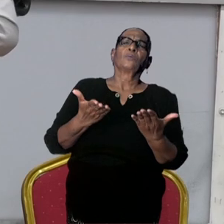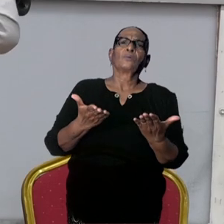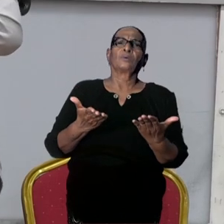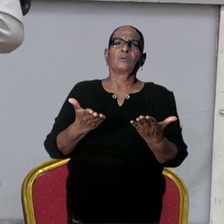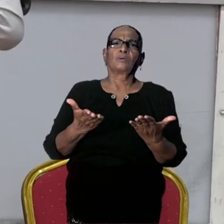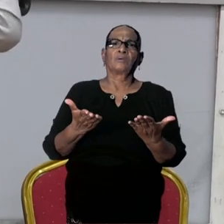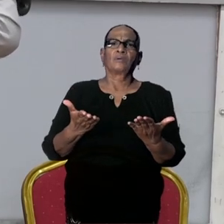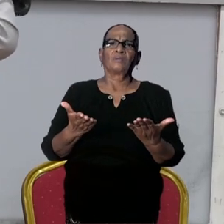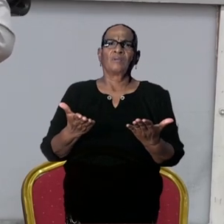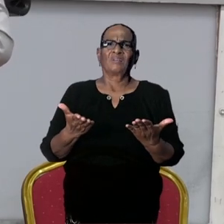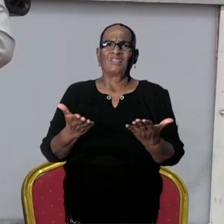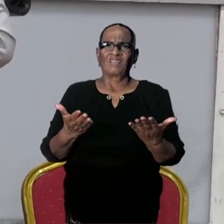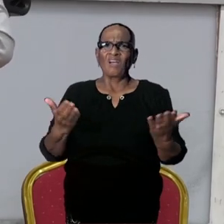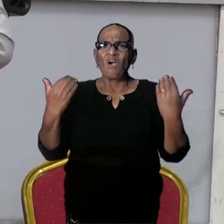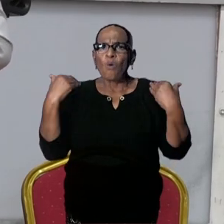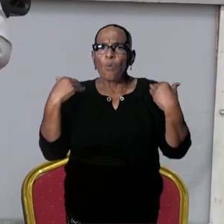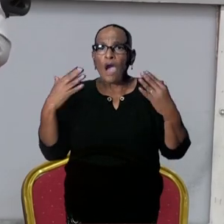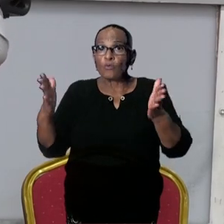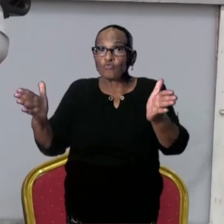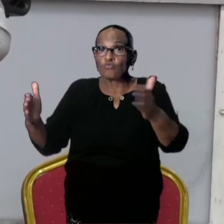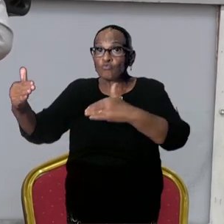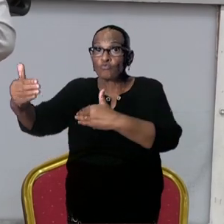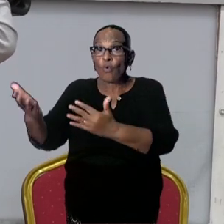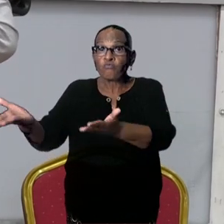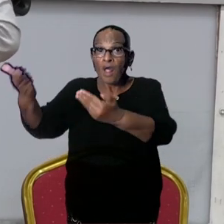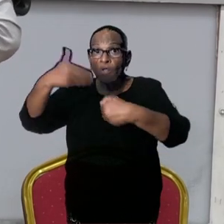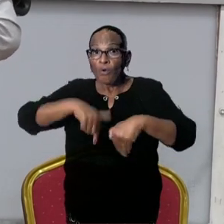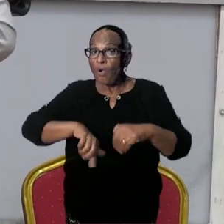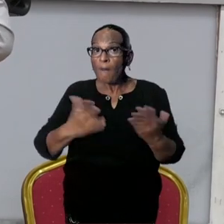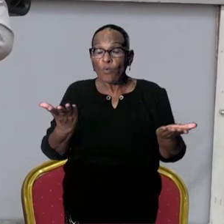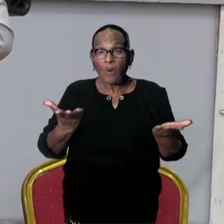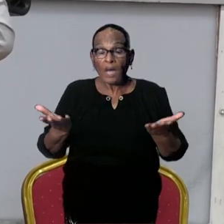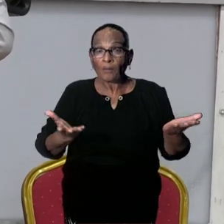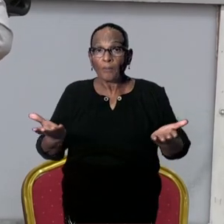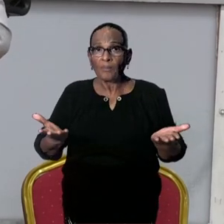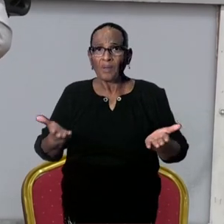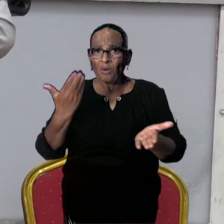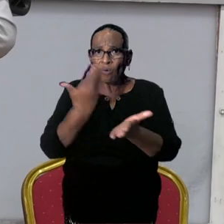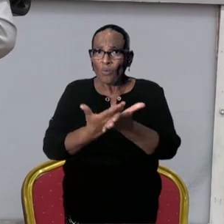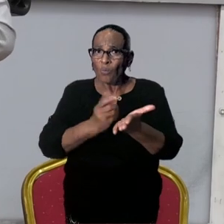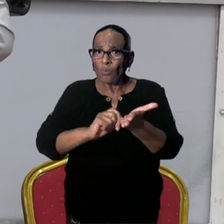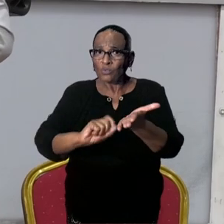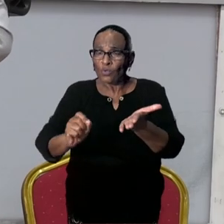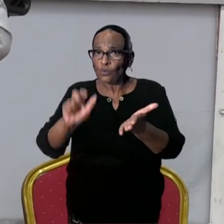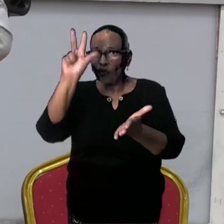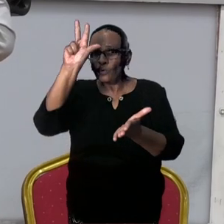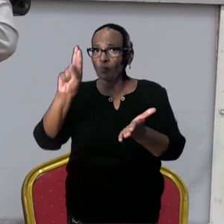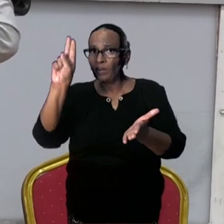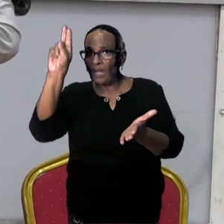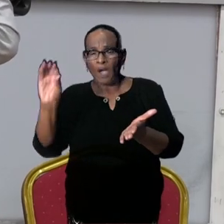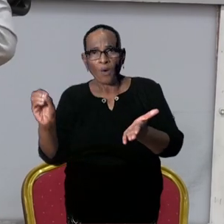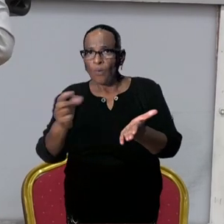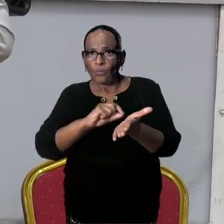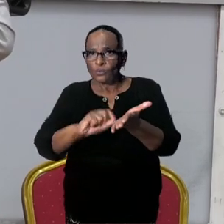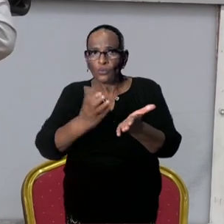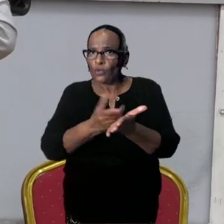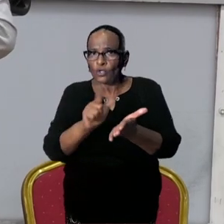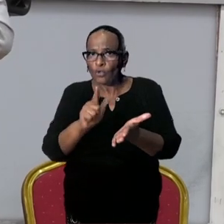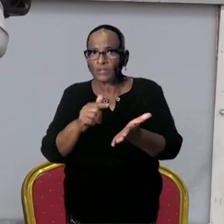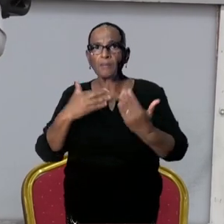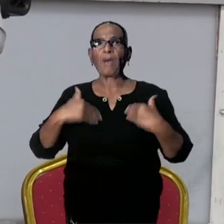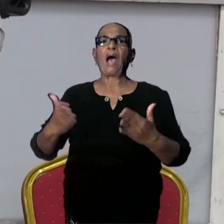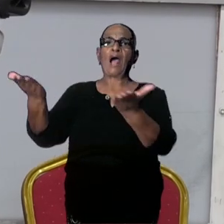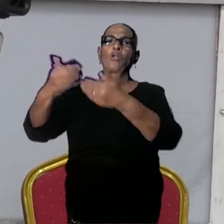Waarom hebben we alvast zo'n grote bestelling geplaatst als de zaak nog moet worden goedgekeurd door WHO? Eén, twee. Het blijkt dus dat in Zuid